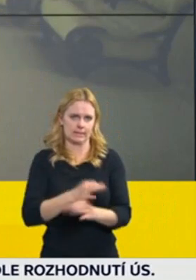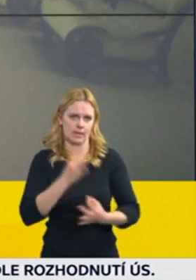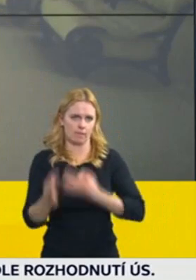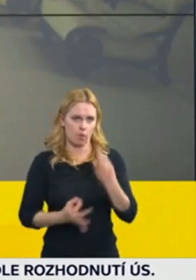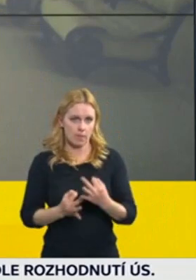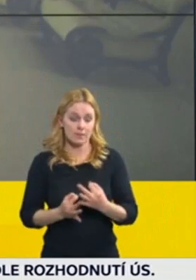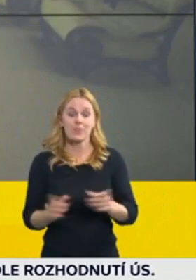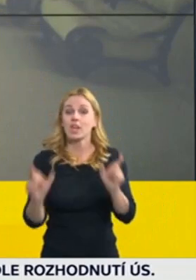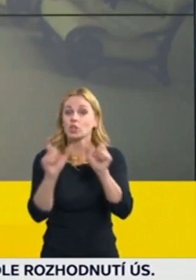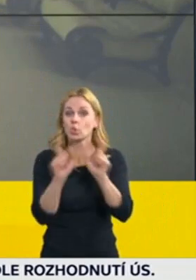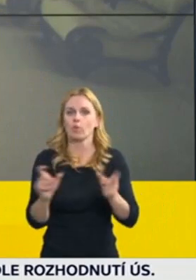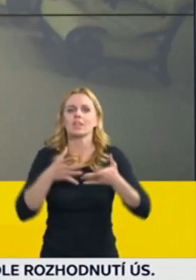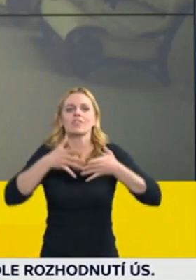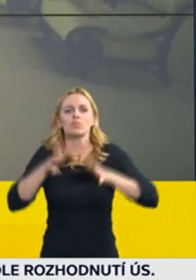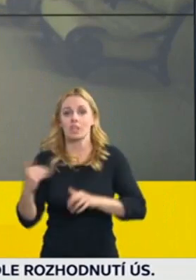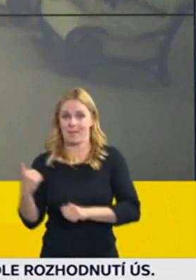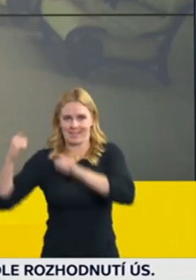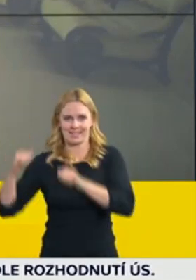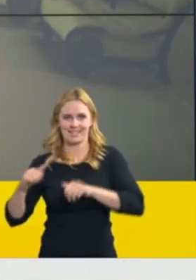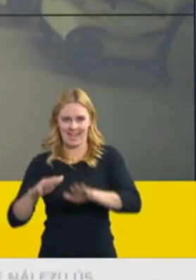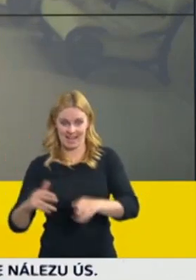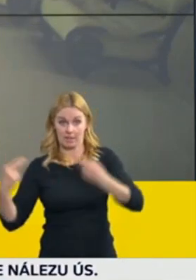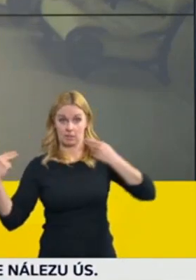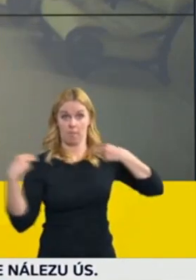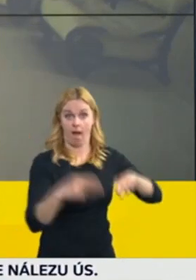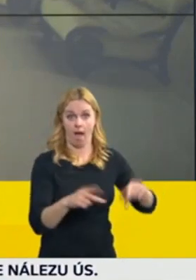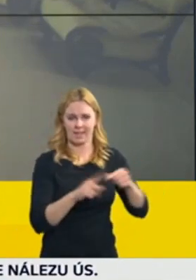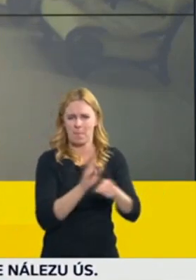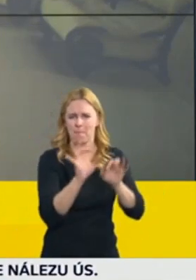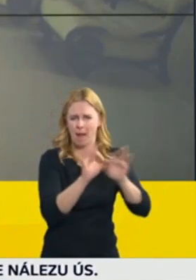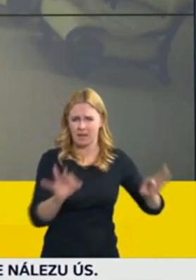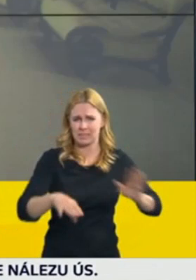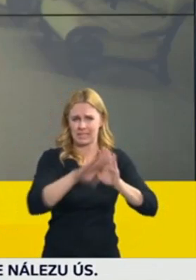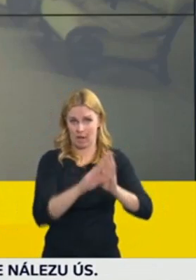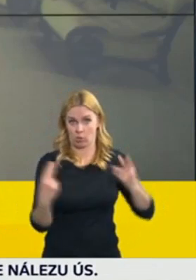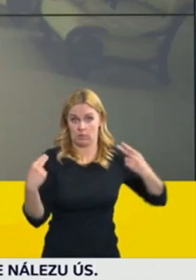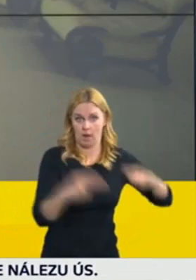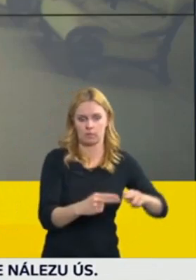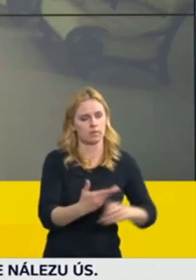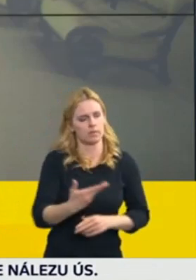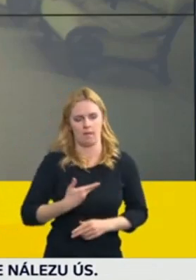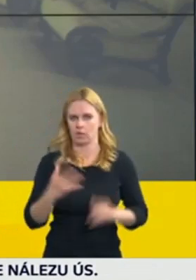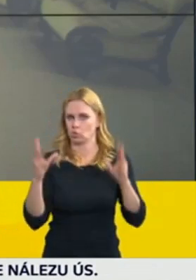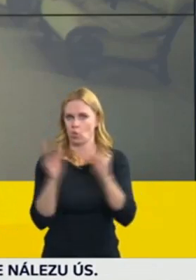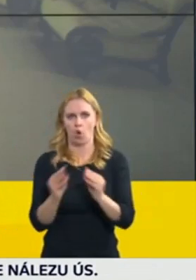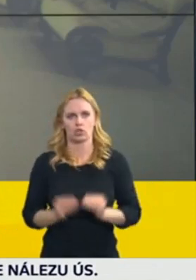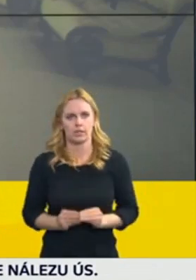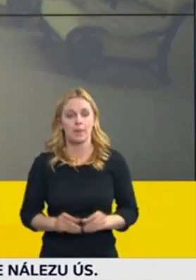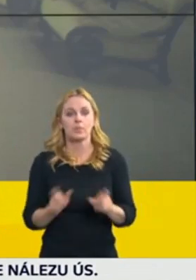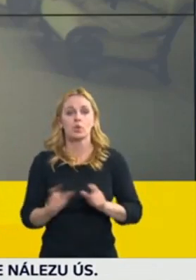pandemický zákon, tak se dostáváme do velmi složité situace, protože, jak víme, nouzový stav platí být do 27.